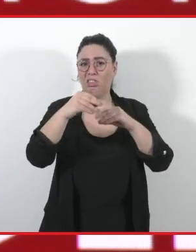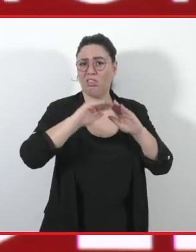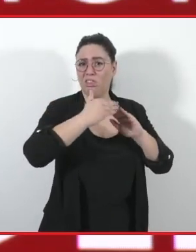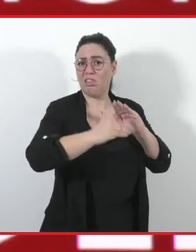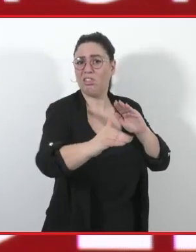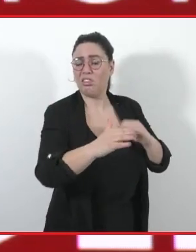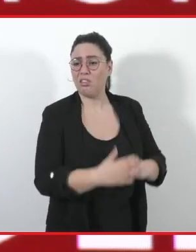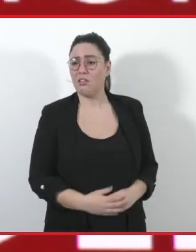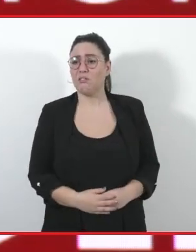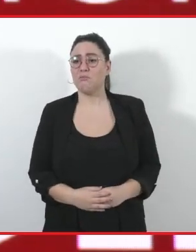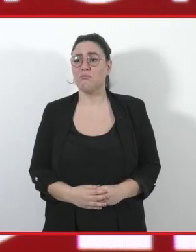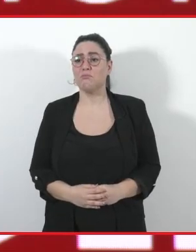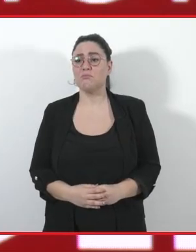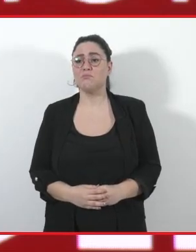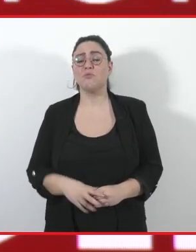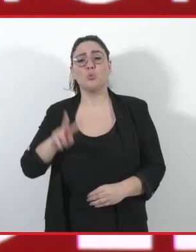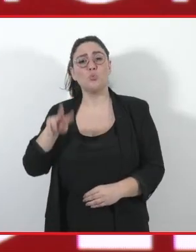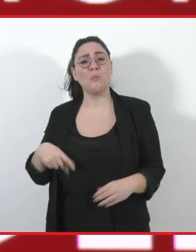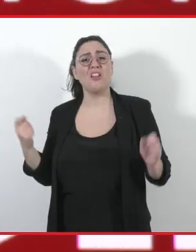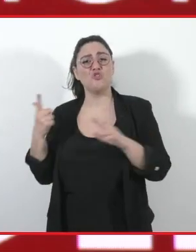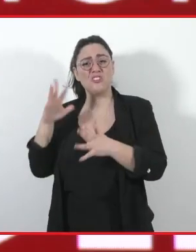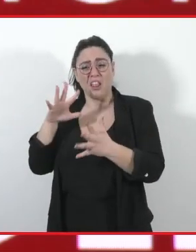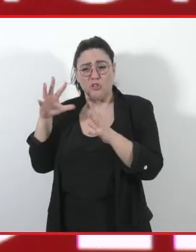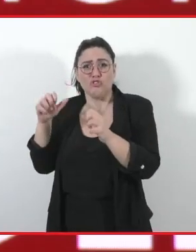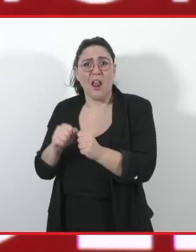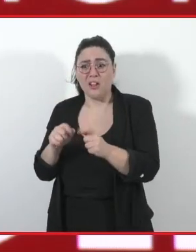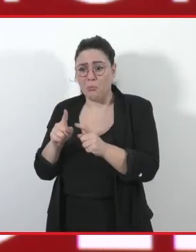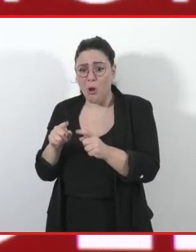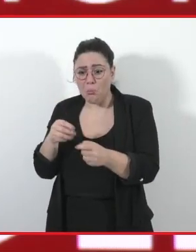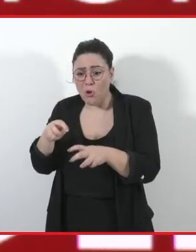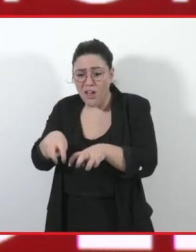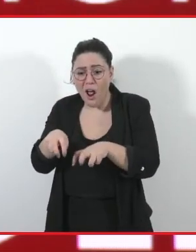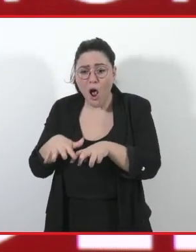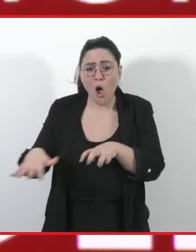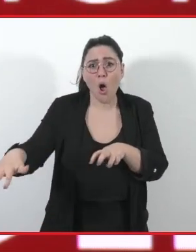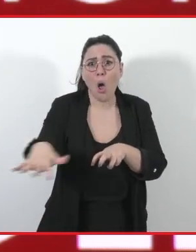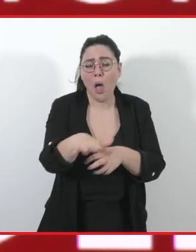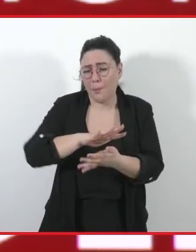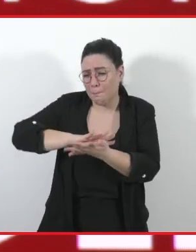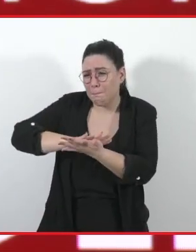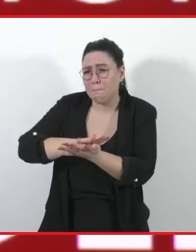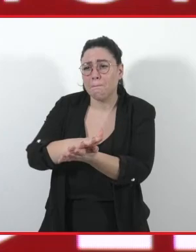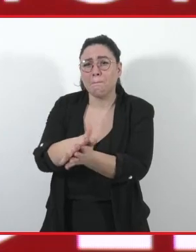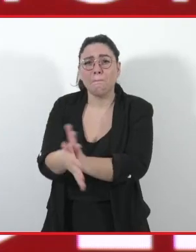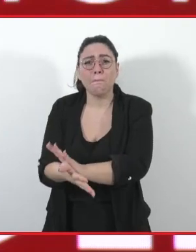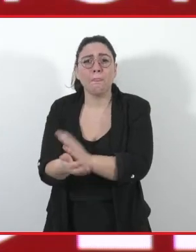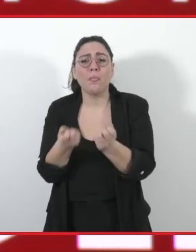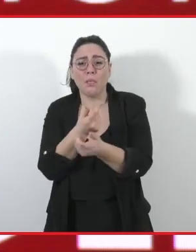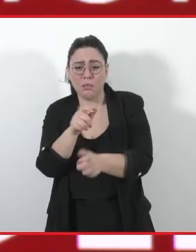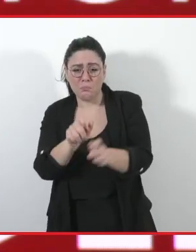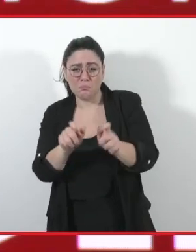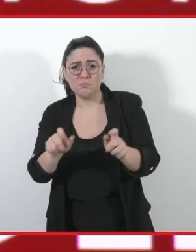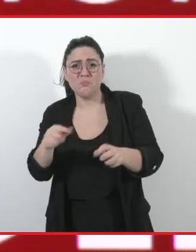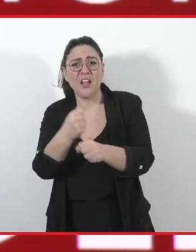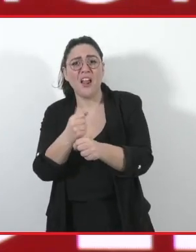gelate del 2017 quando un intero raccolto venne distrutto e centinaia di lavoratrici del settore